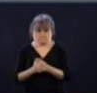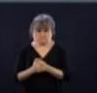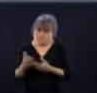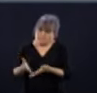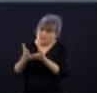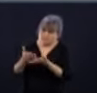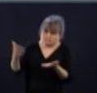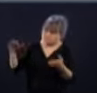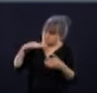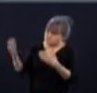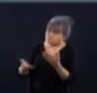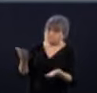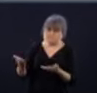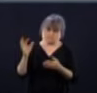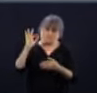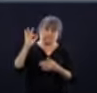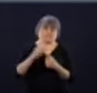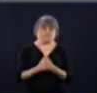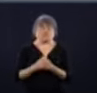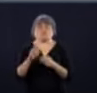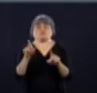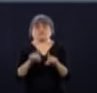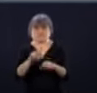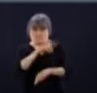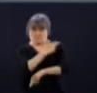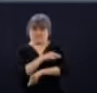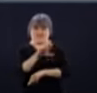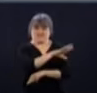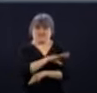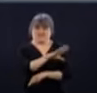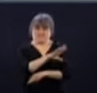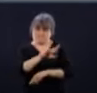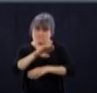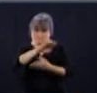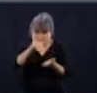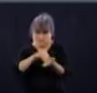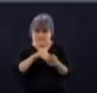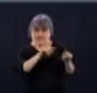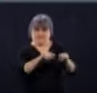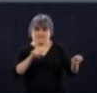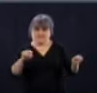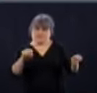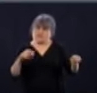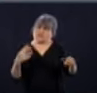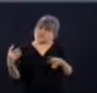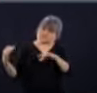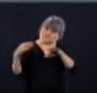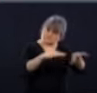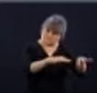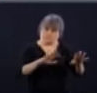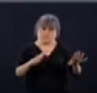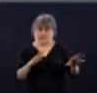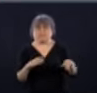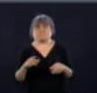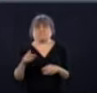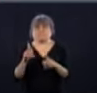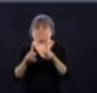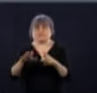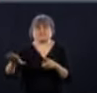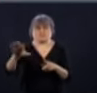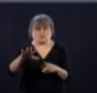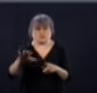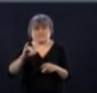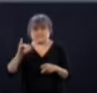actuellement à Montréal, je veux dire à la population de ne pas hésiter à appeler un médecin de famille.